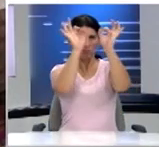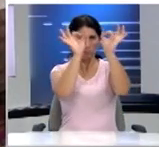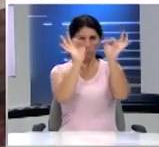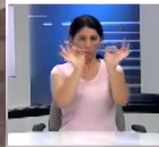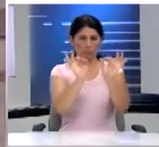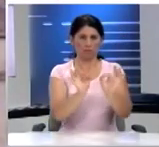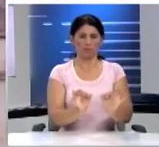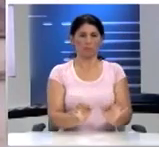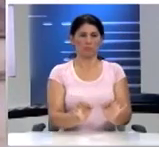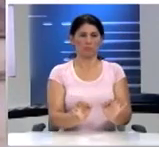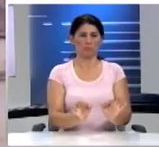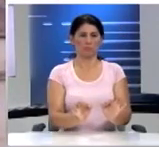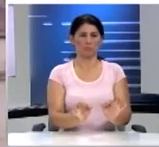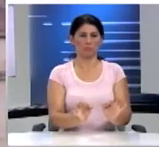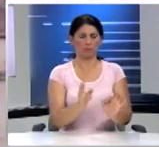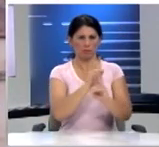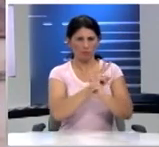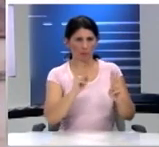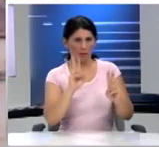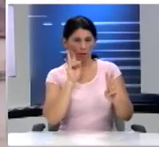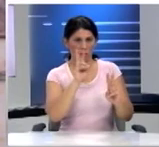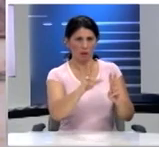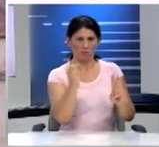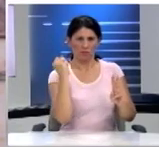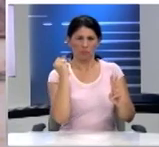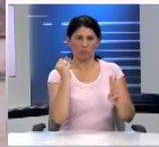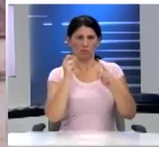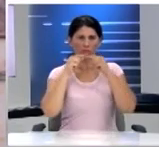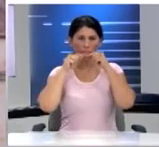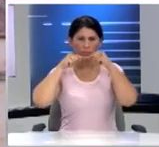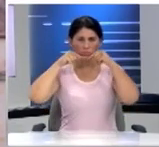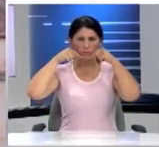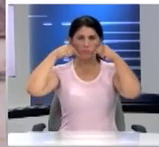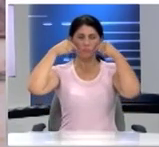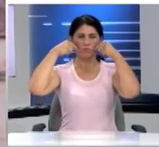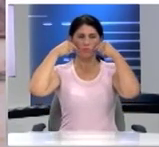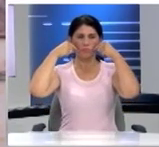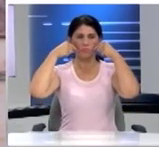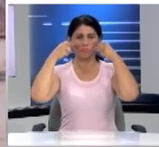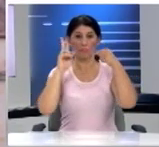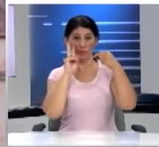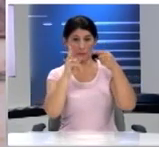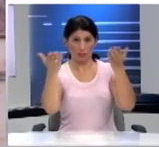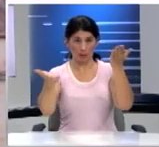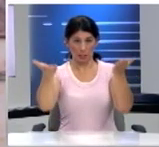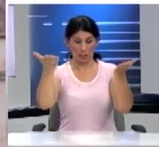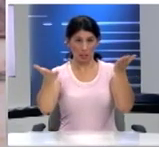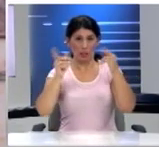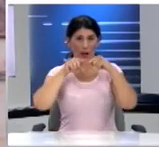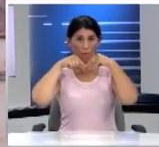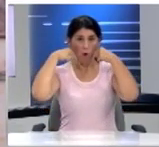Με ένα ευδιάκριτο Εντονότατο χαμόγελο Συγκρίνετε τα χαμόγελά τους